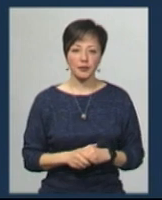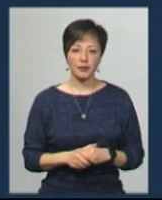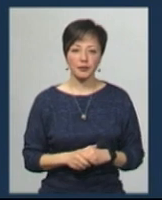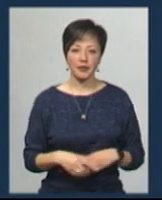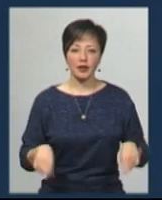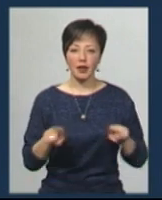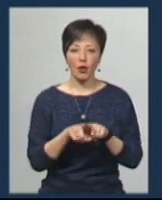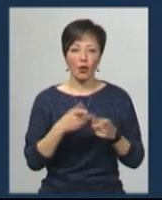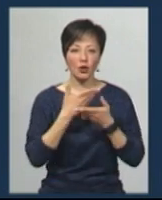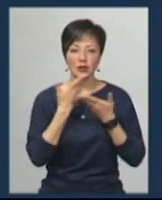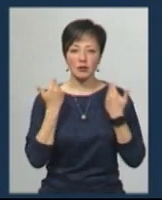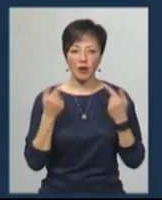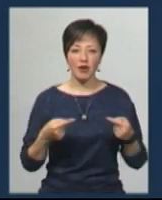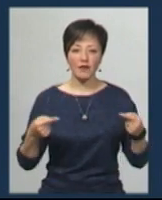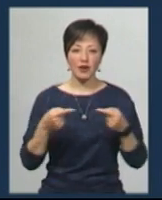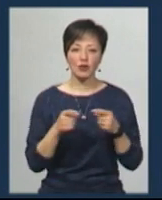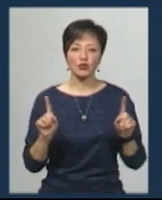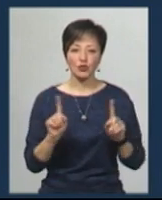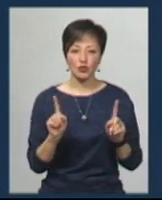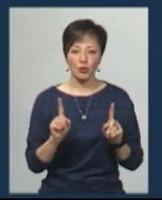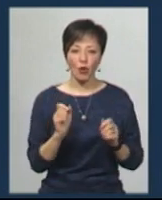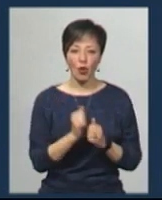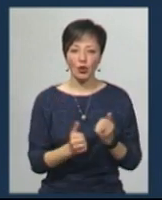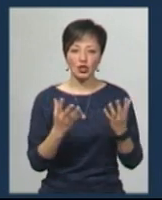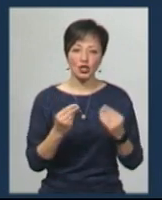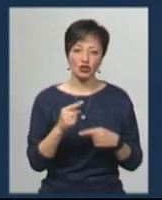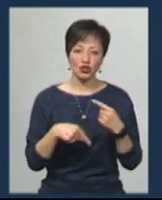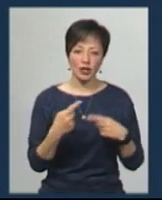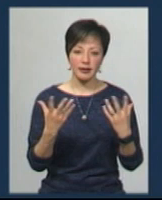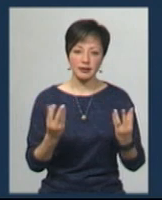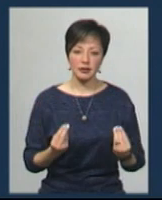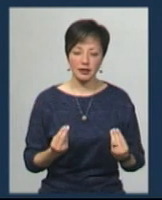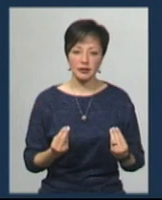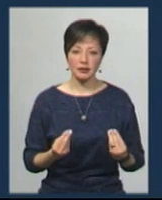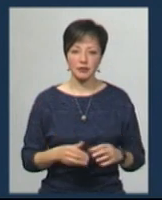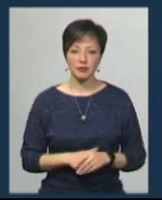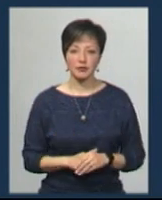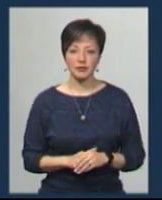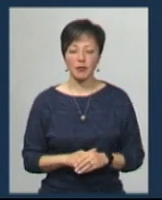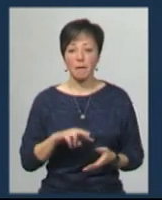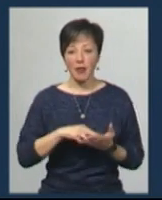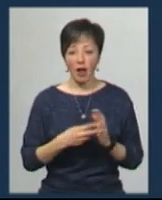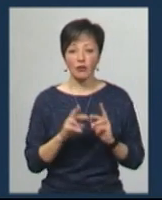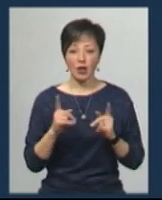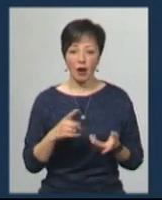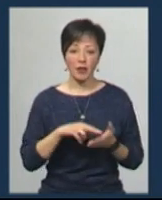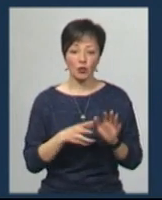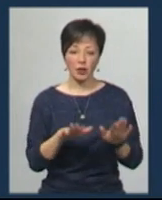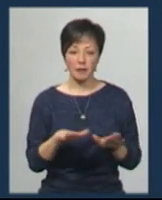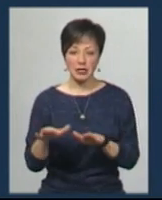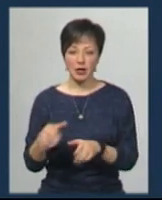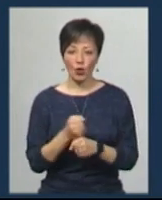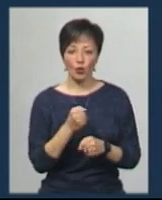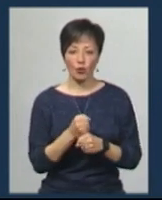немає визначеного, щоб це кожен день, через день. Ми будемо проводити сплану, як там спланують на місцях